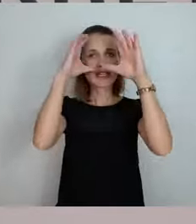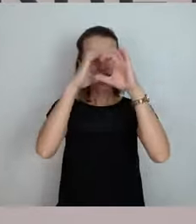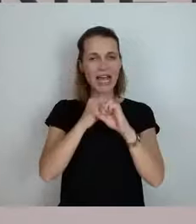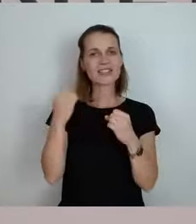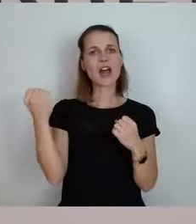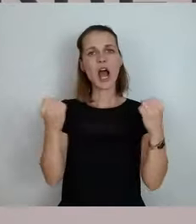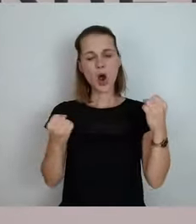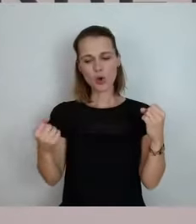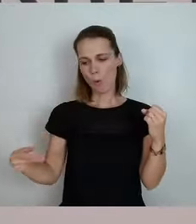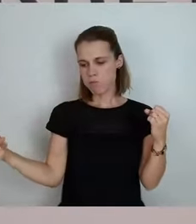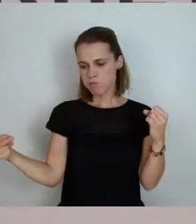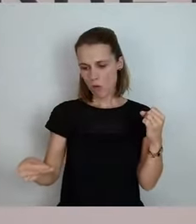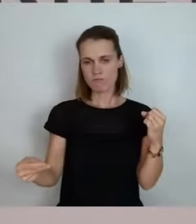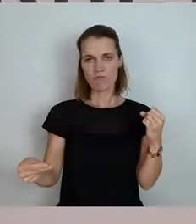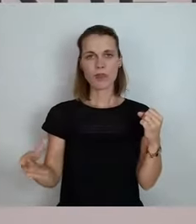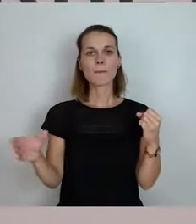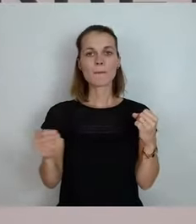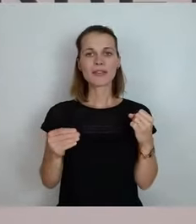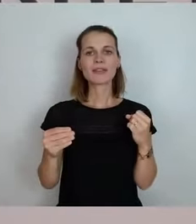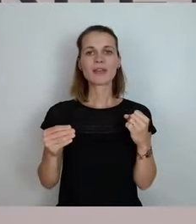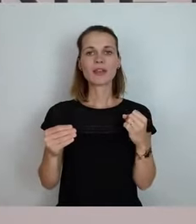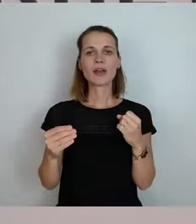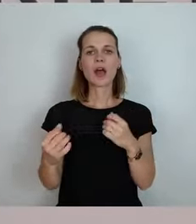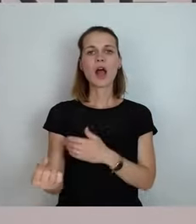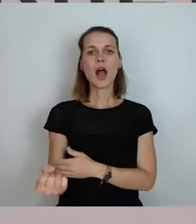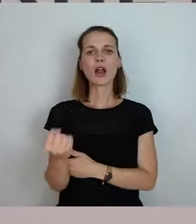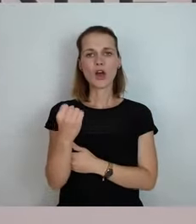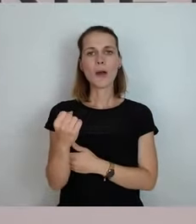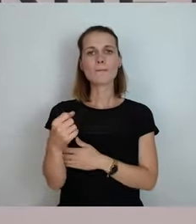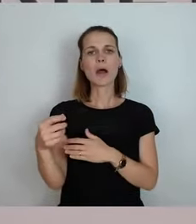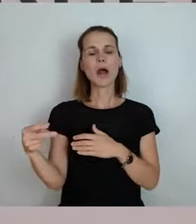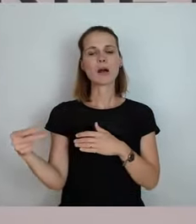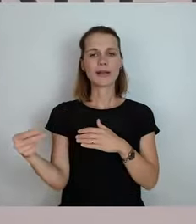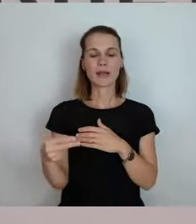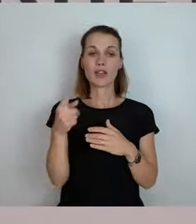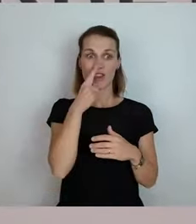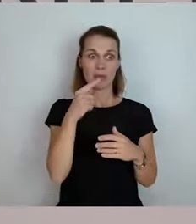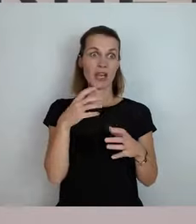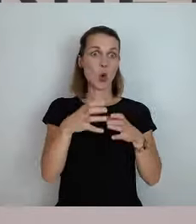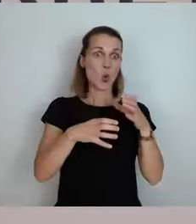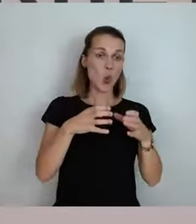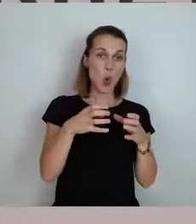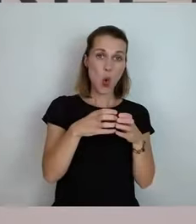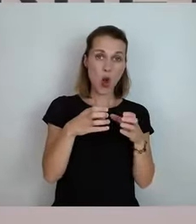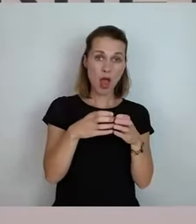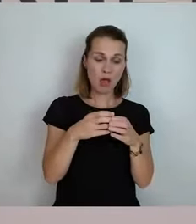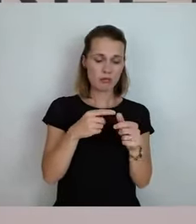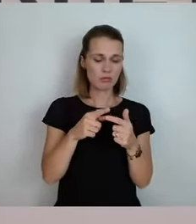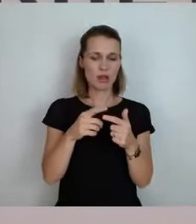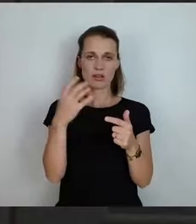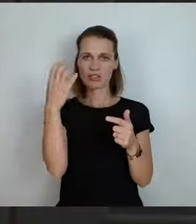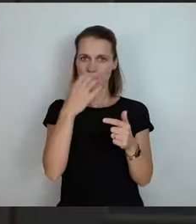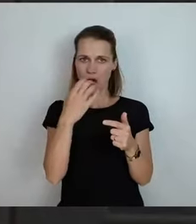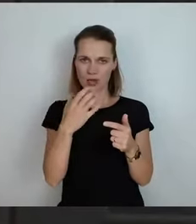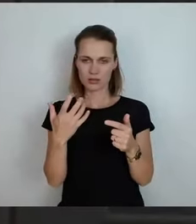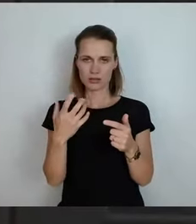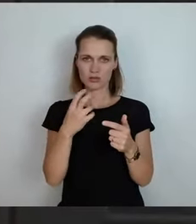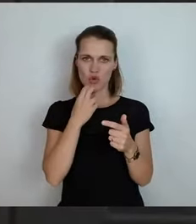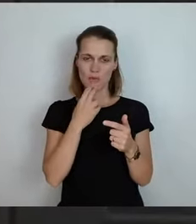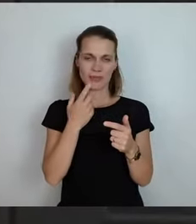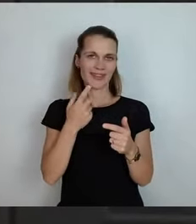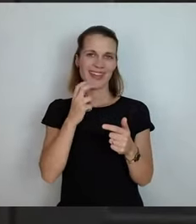erneuerbaren Energien gemacht wird. Wenn ich das mit Kohlestrom oder Gasstrom mache, dann ist die Elektromobilität nur